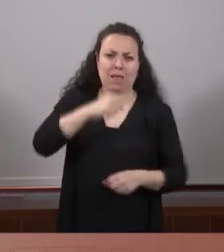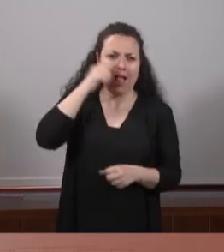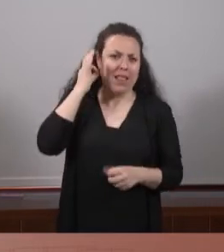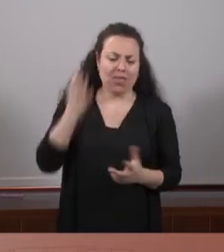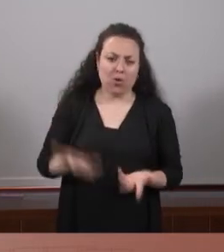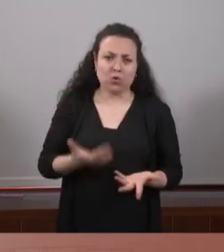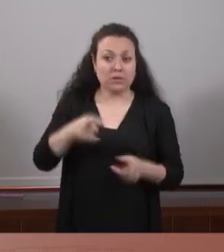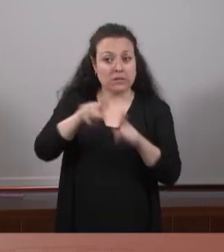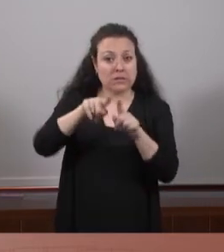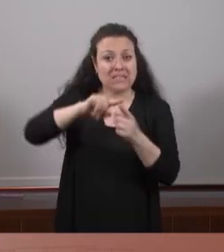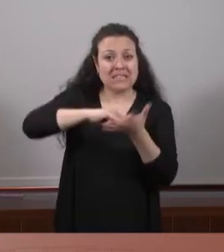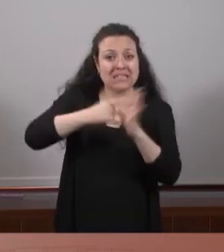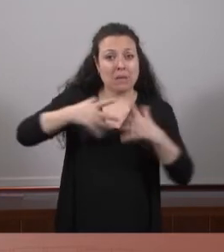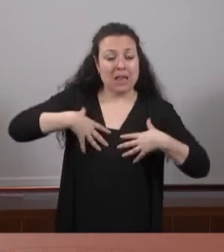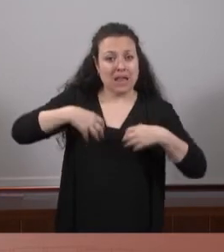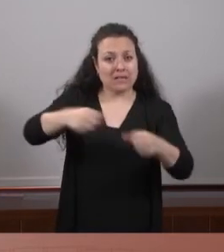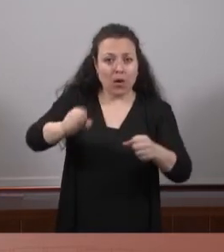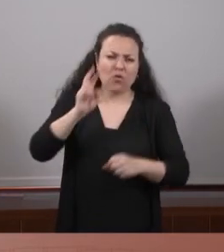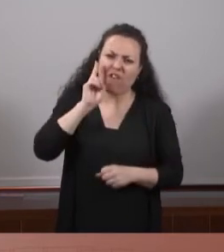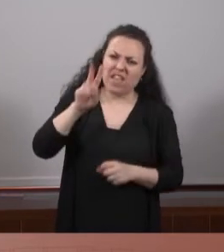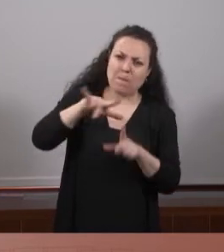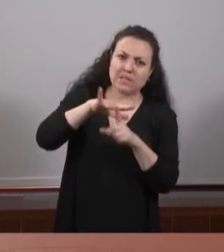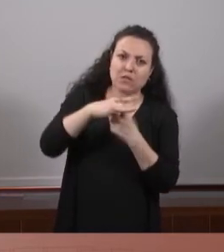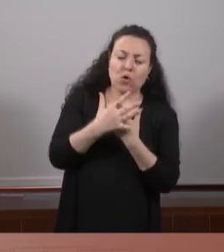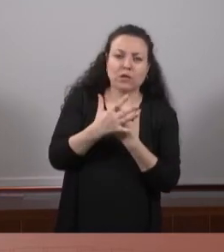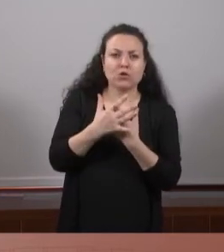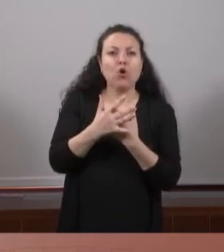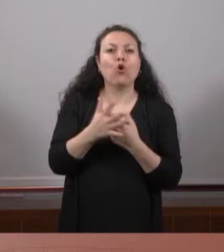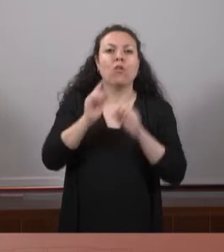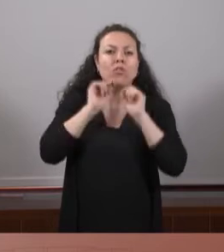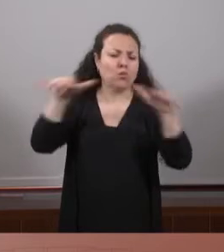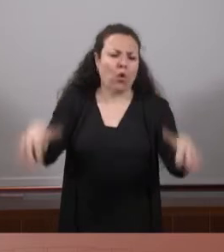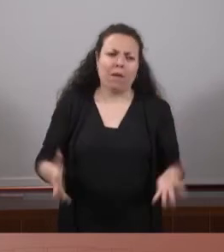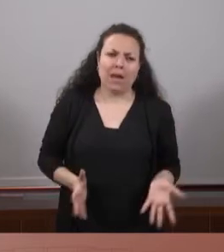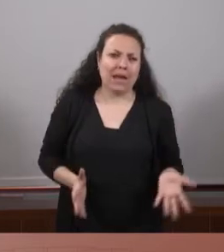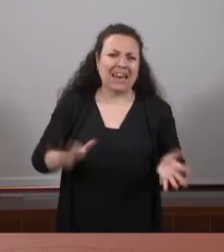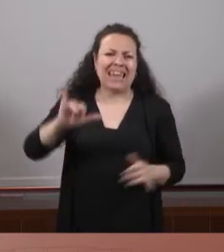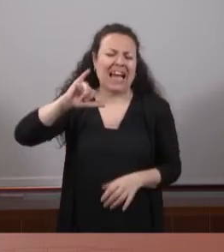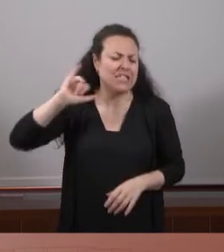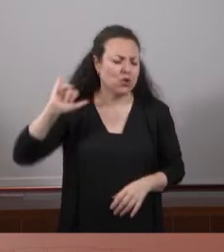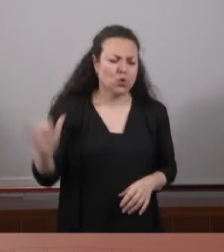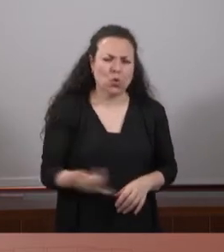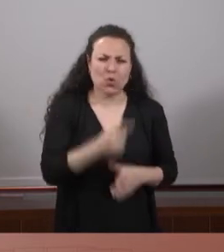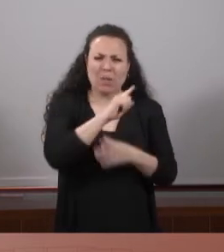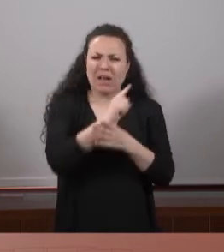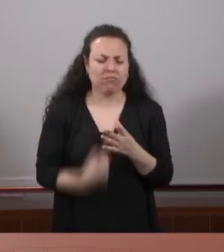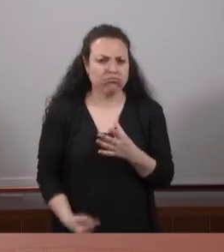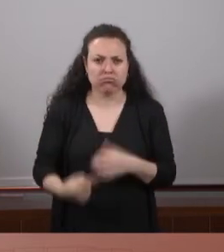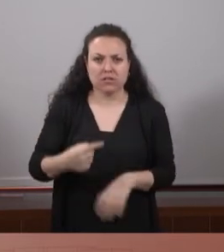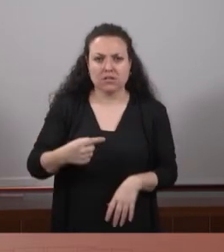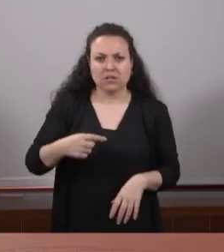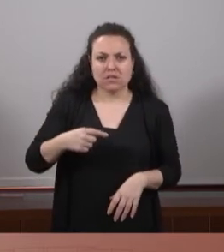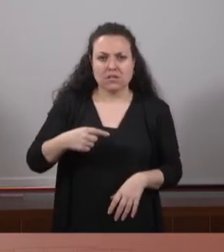el sistema de salut es troben en una situació absolutament de desbordament i desgotament tant físic com